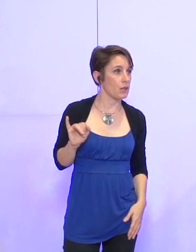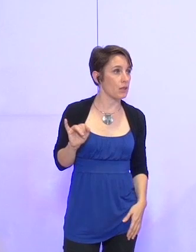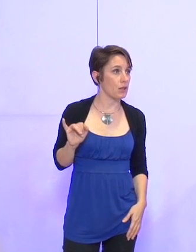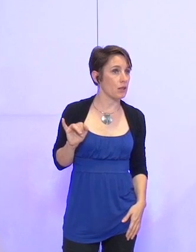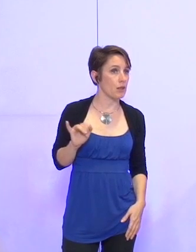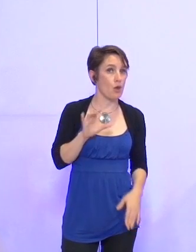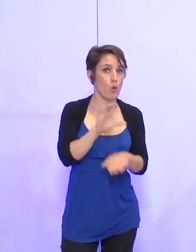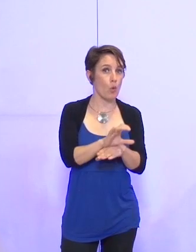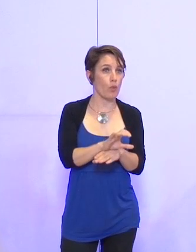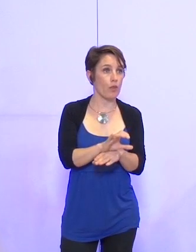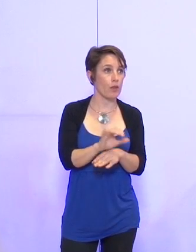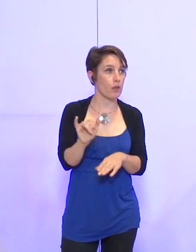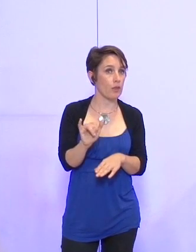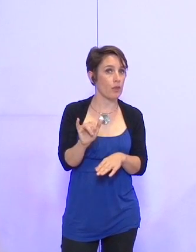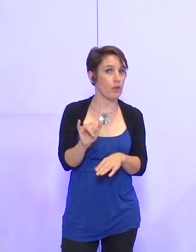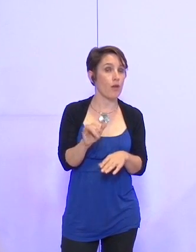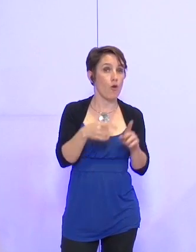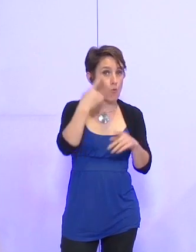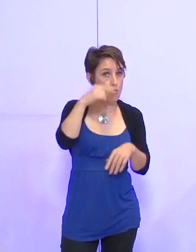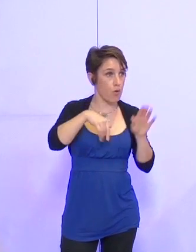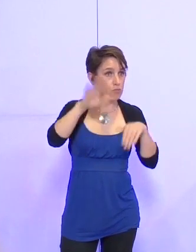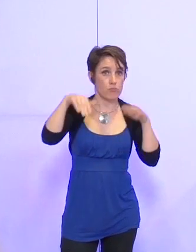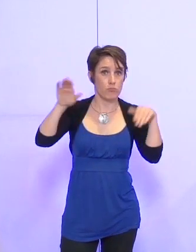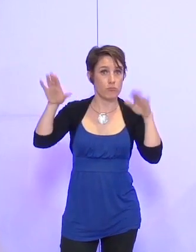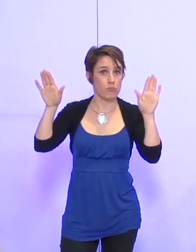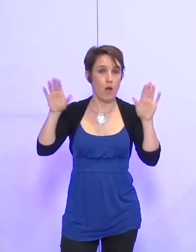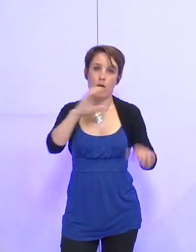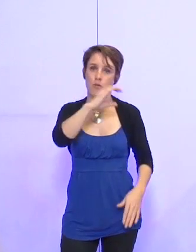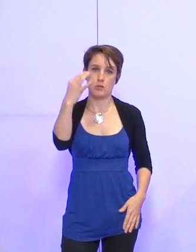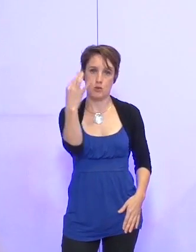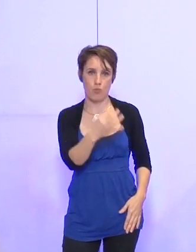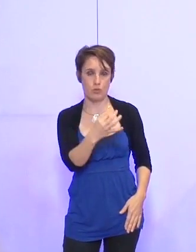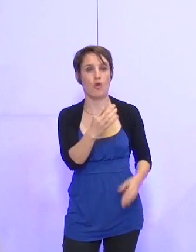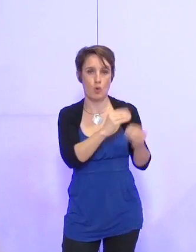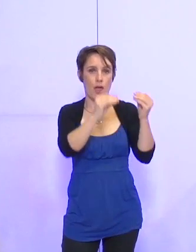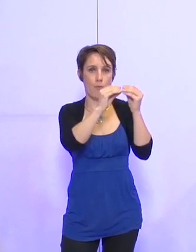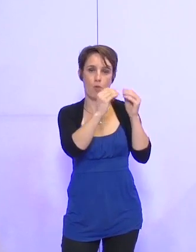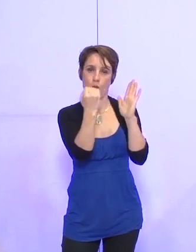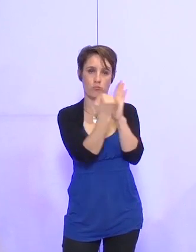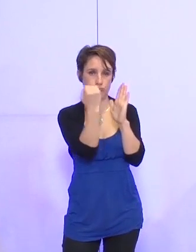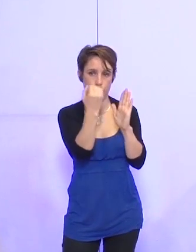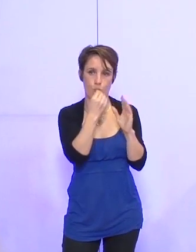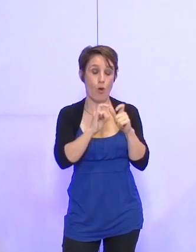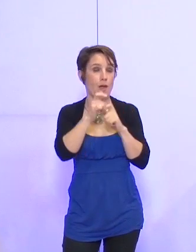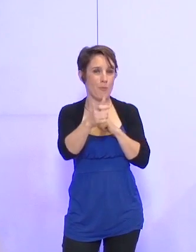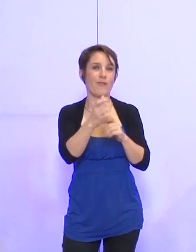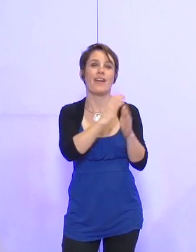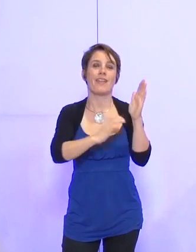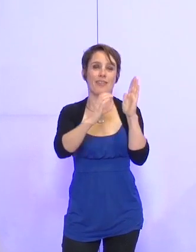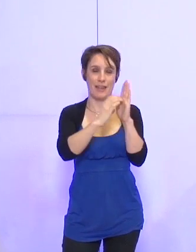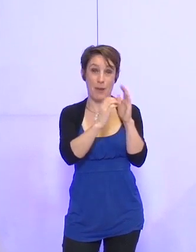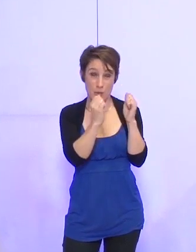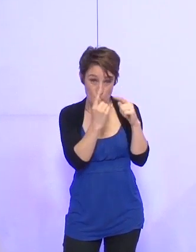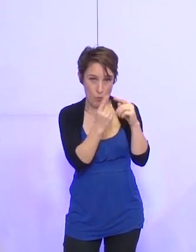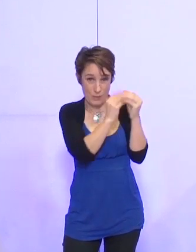qui est contre, qui est pour unanimité. Cet amendement est donc adopté. Je mets la délibération ainsi